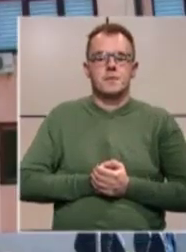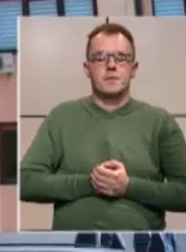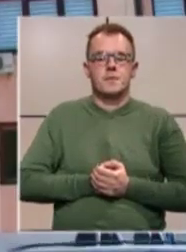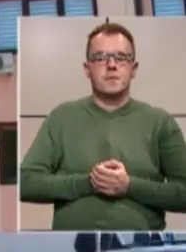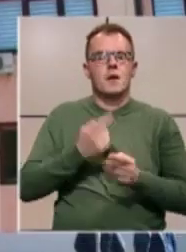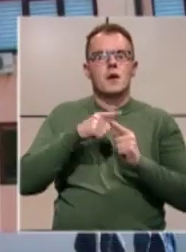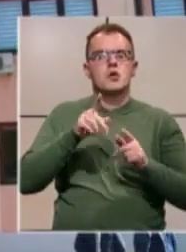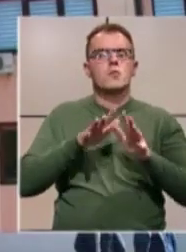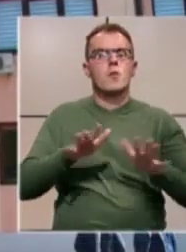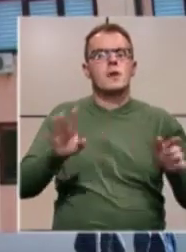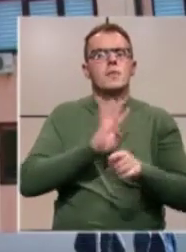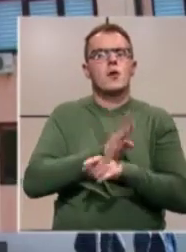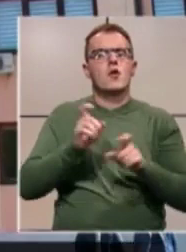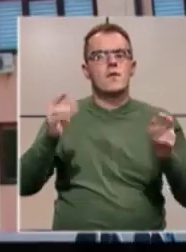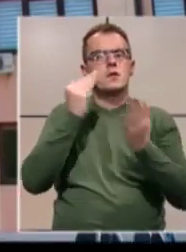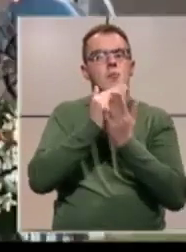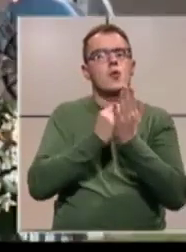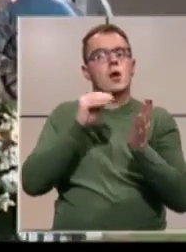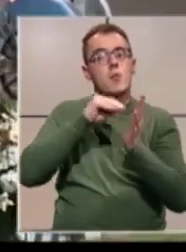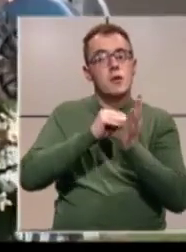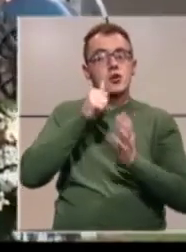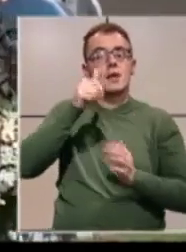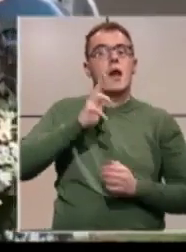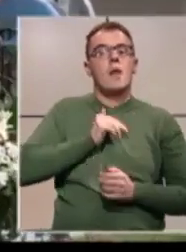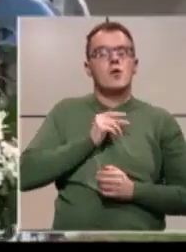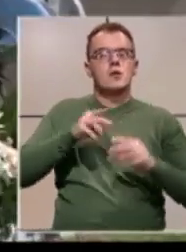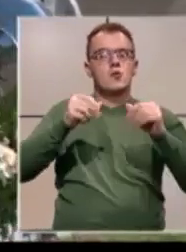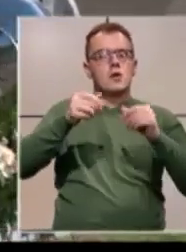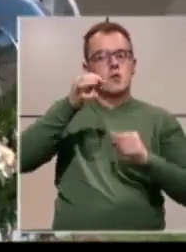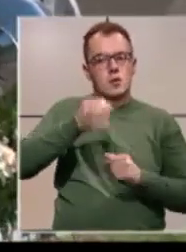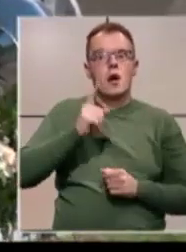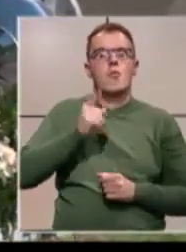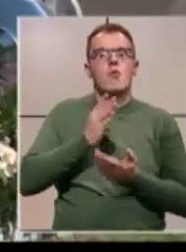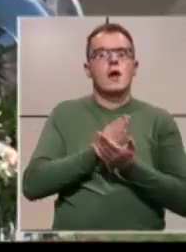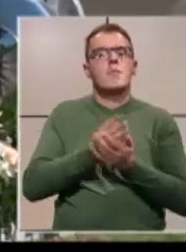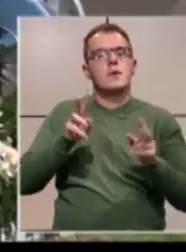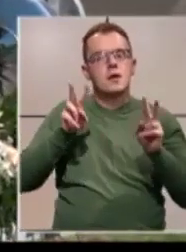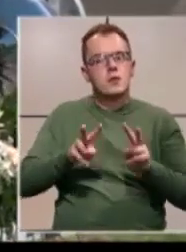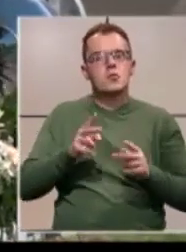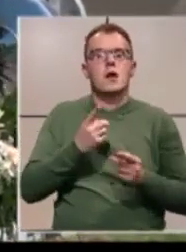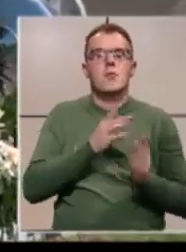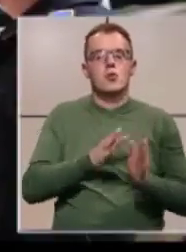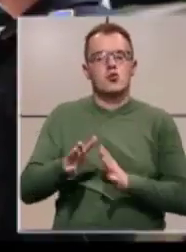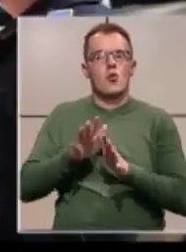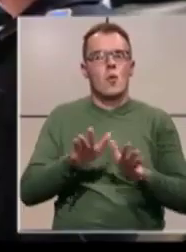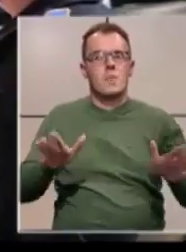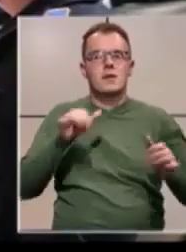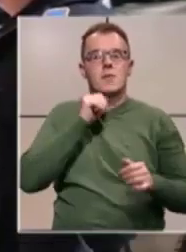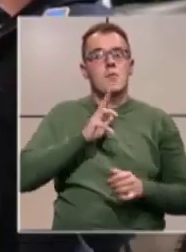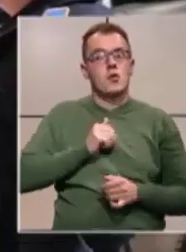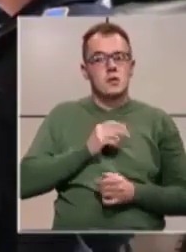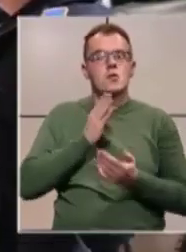Zbog pandemije koronavirusa, program obilježavanja dana policije Tuzlanskog kantona morao je biti reduciran. Tokom pandemije i